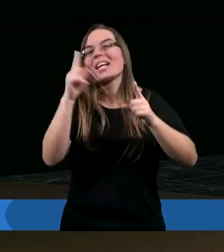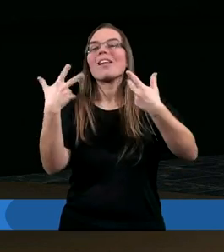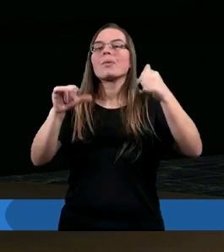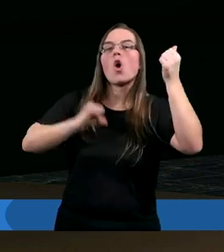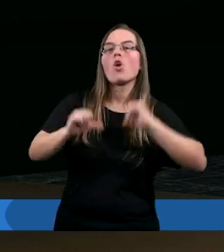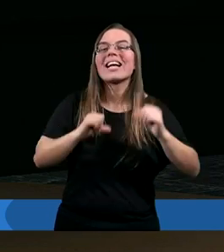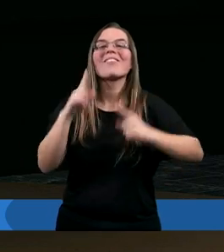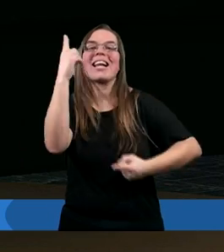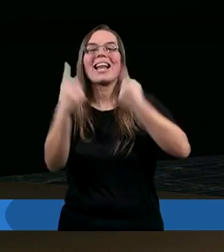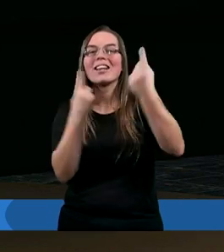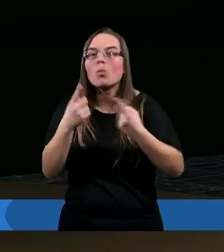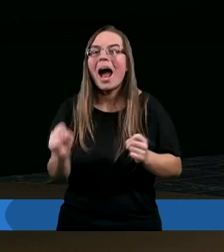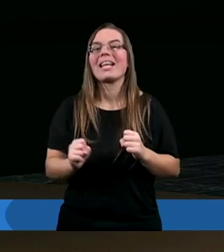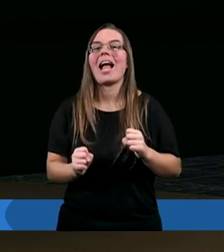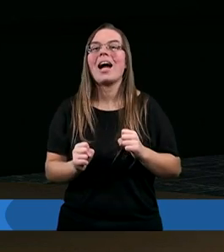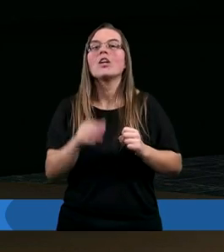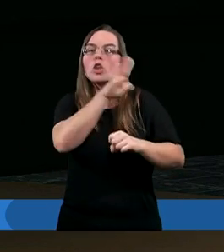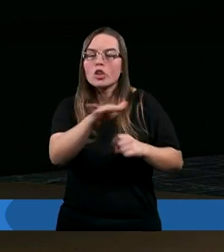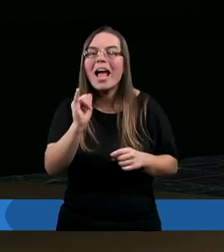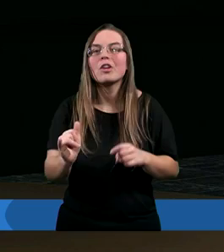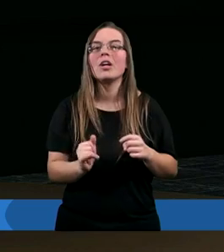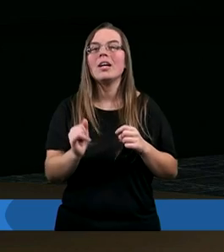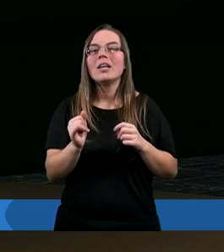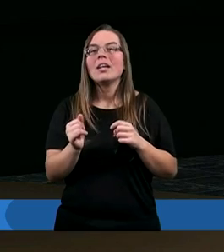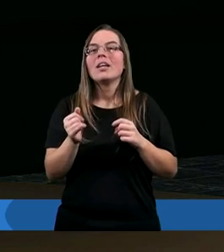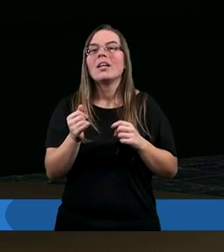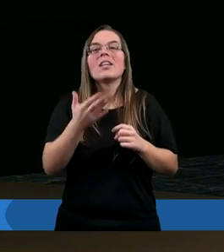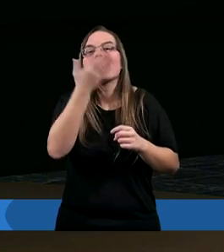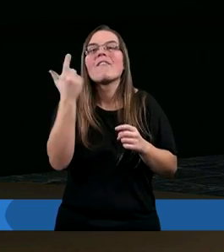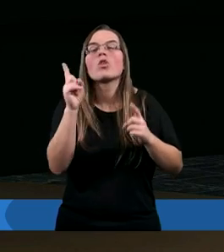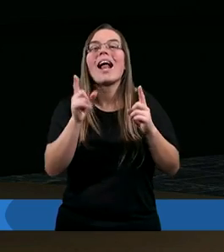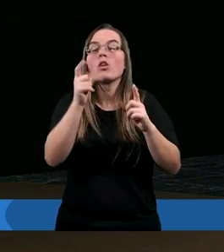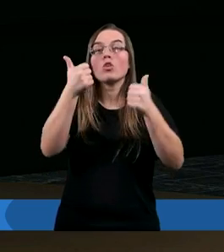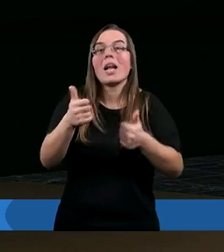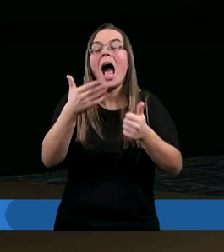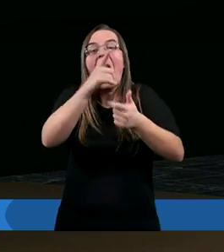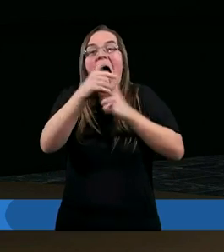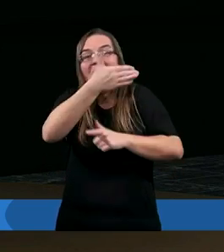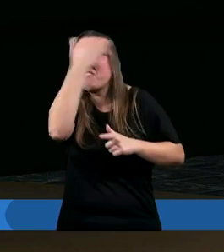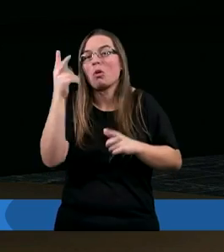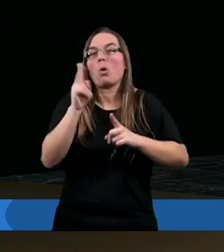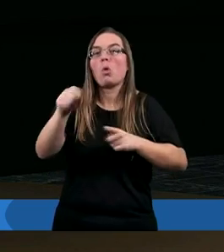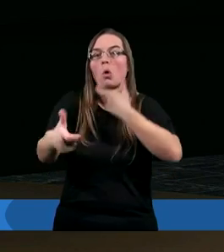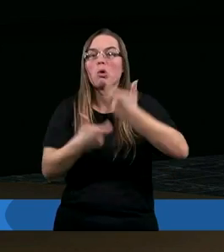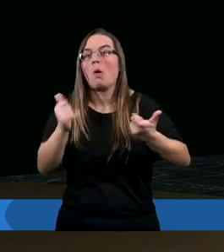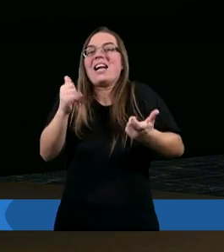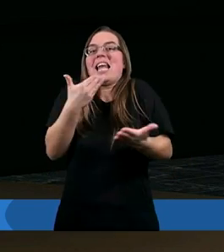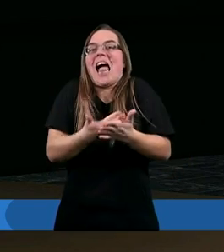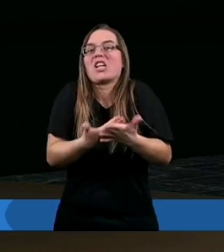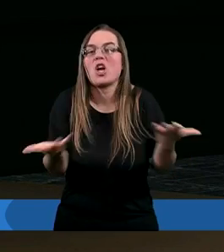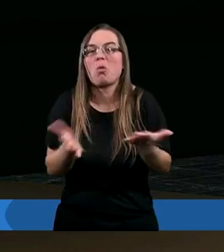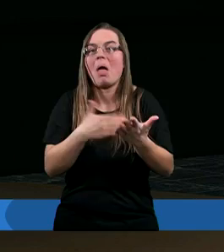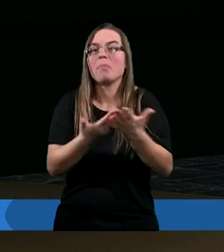nieoczekiwana sytuacja. Dzieci wiedzą, co się stało, ale nie wiedzą, kto to zrobił i dlaczego.